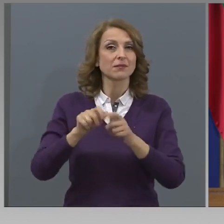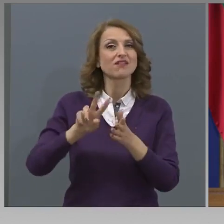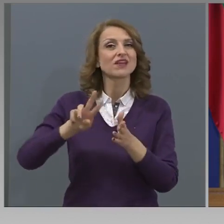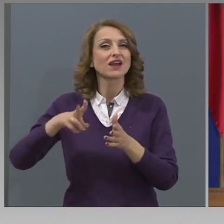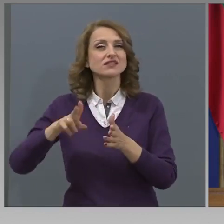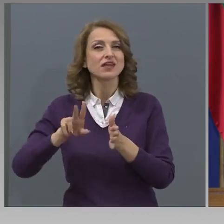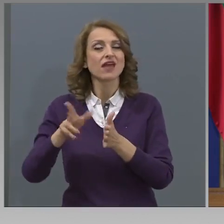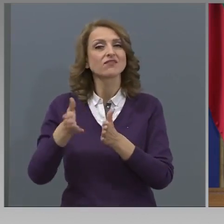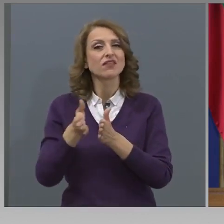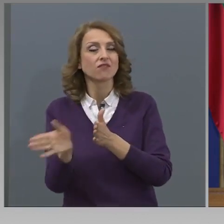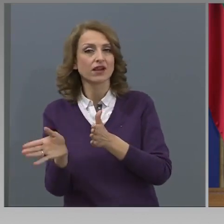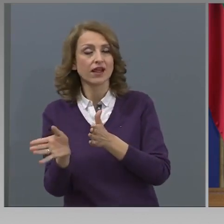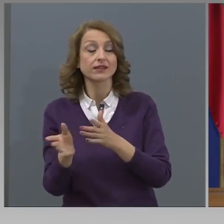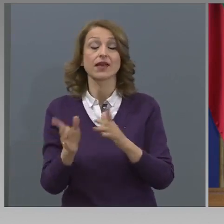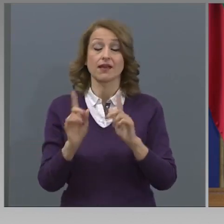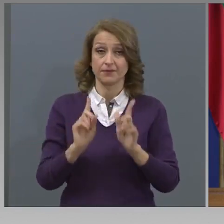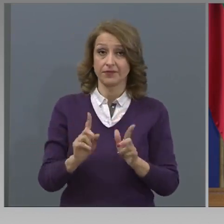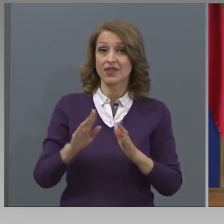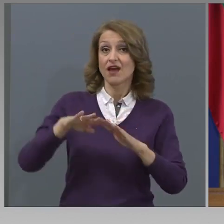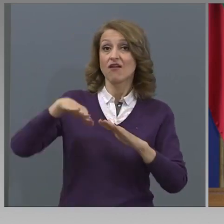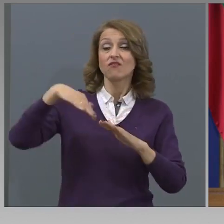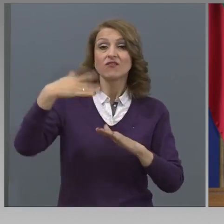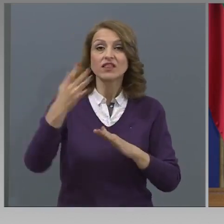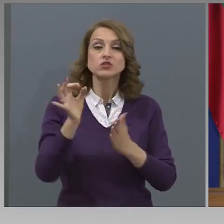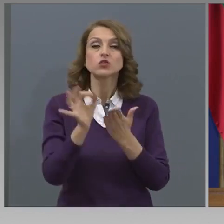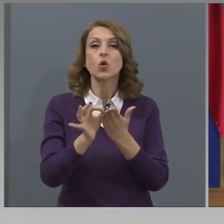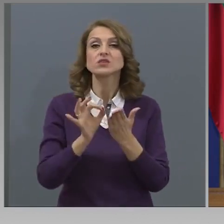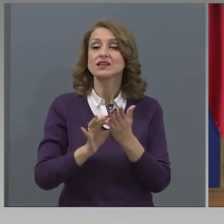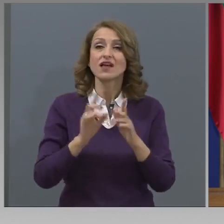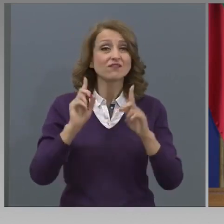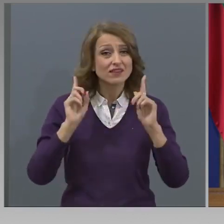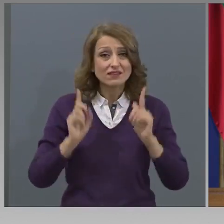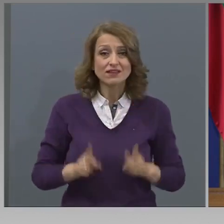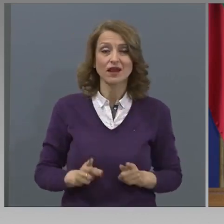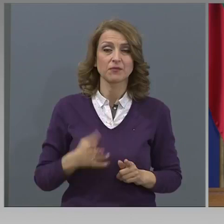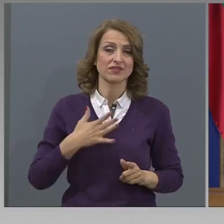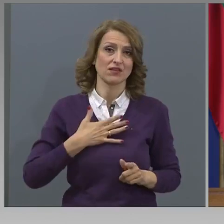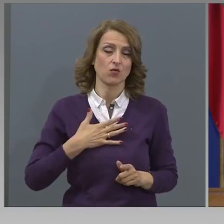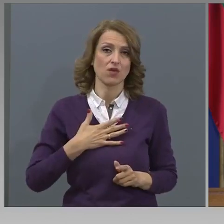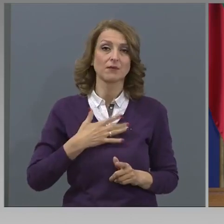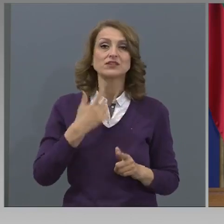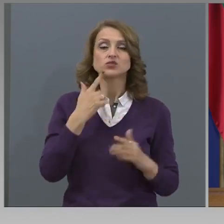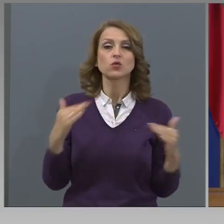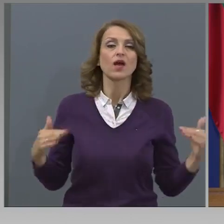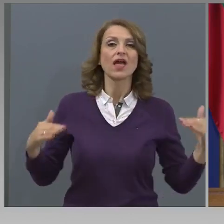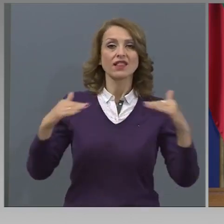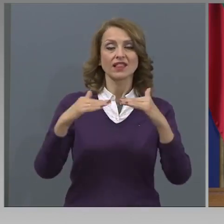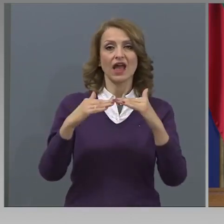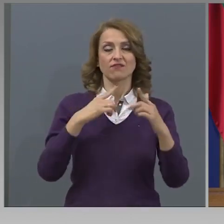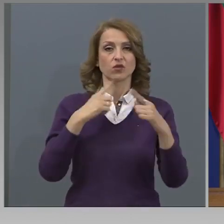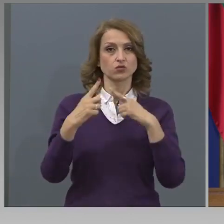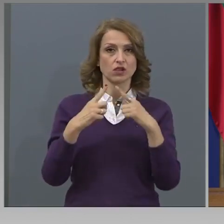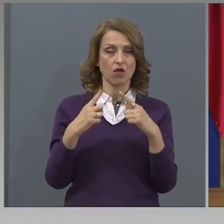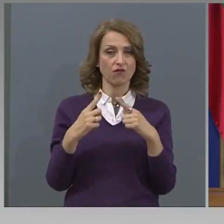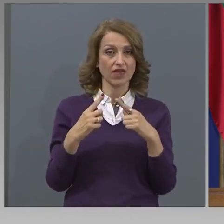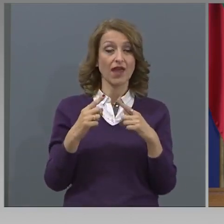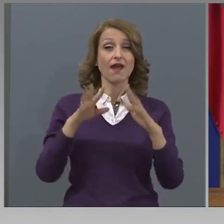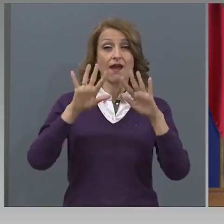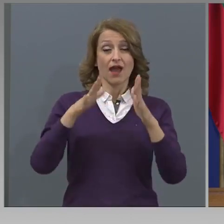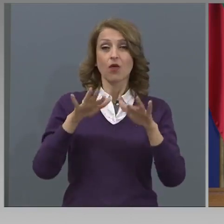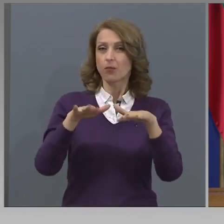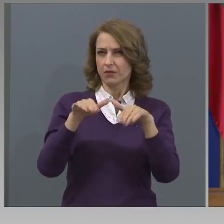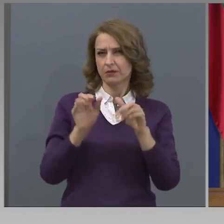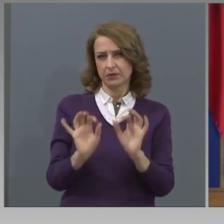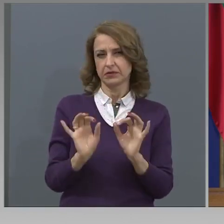оцениване не е необходимо, защото е при еднакви условия. То дава съпоставиме оценки. Ако приемаме след